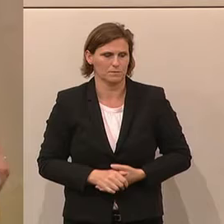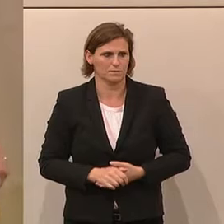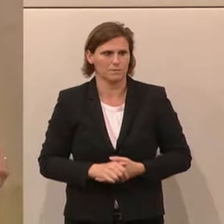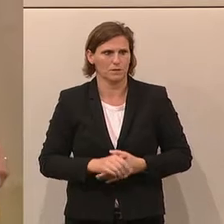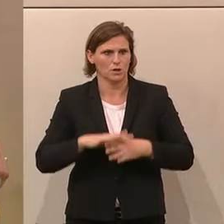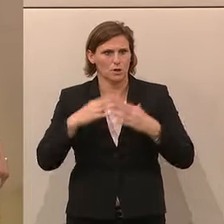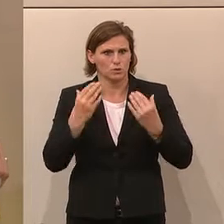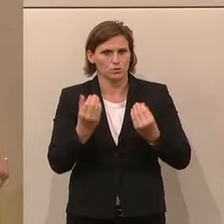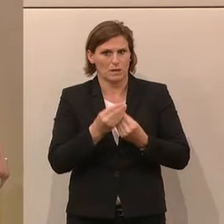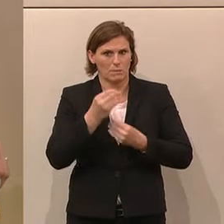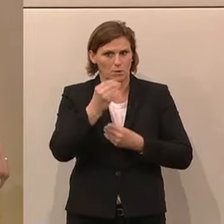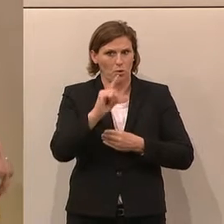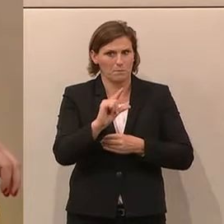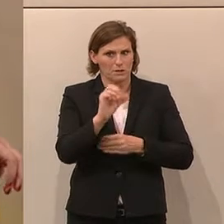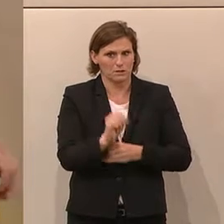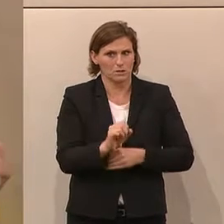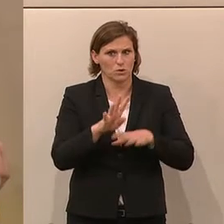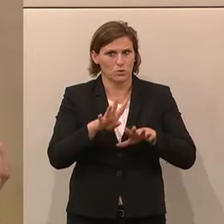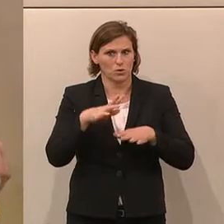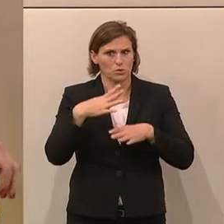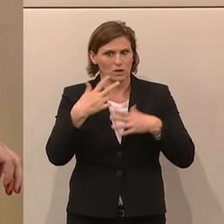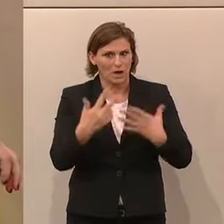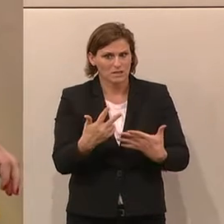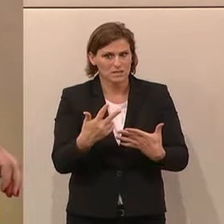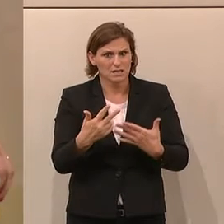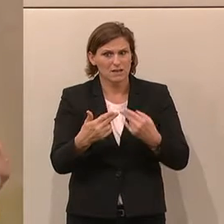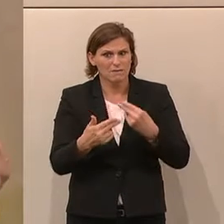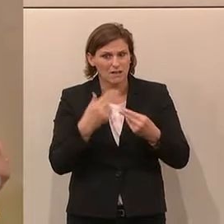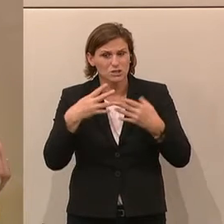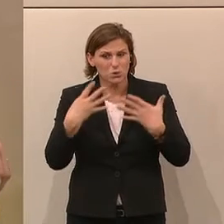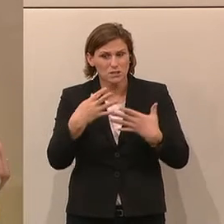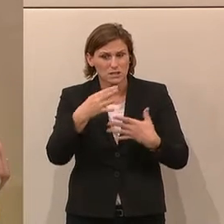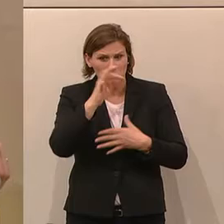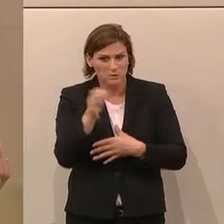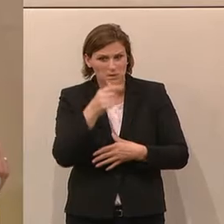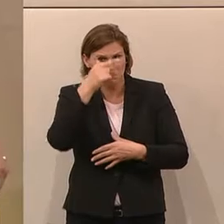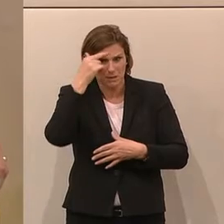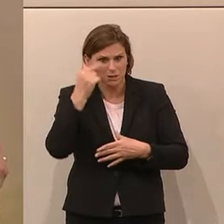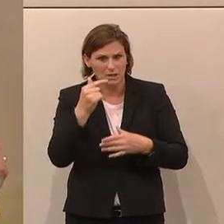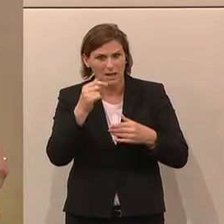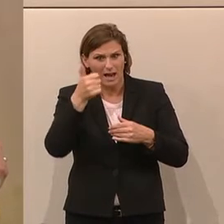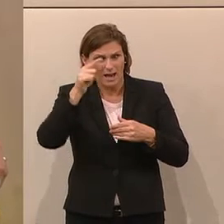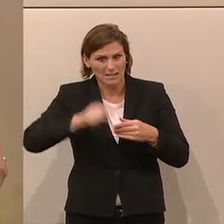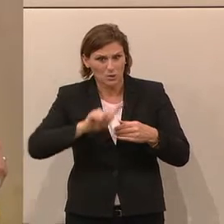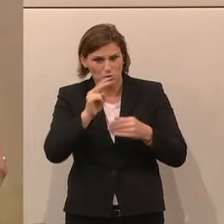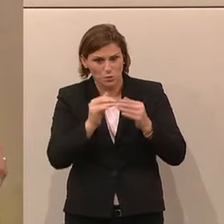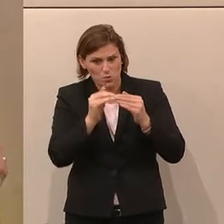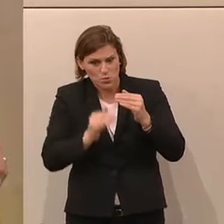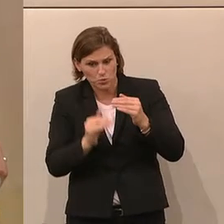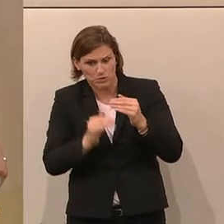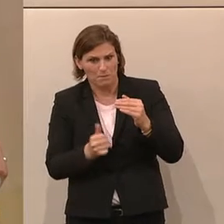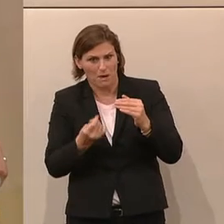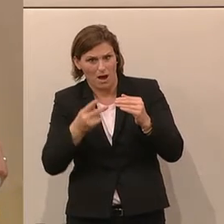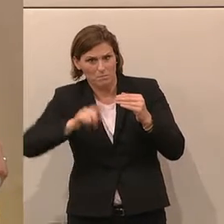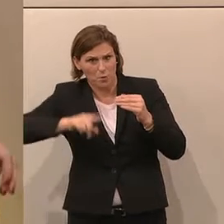Prozent der Bezieherinnen erhalten weniger als 1.000 Euro. Fast 90 Prozent der Leute erhalten weniger als 1.000 Euro und das nur kurzfristig über gewisse